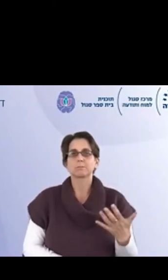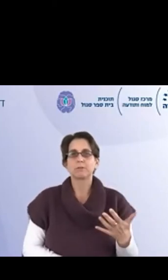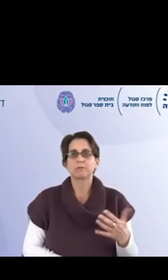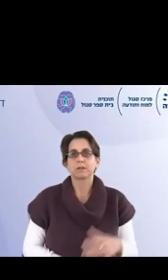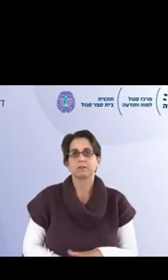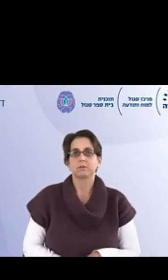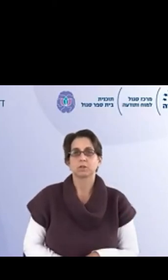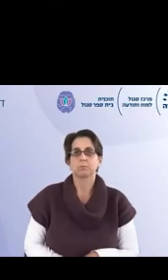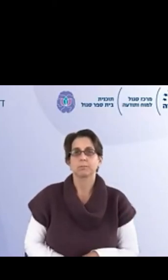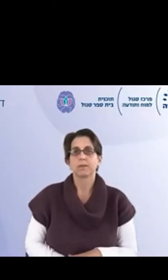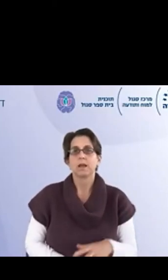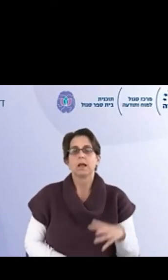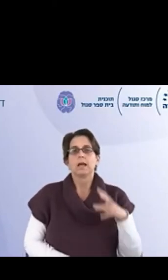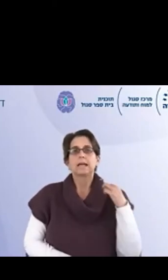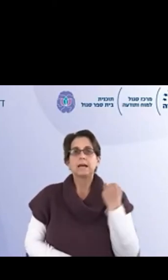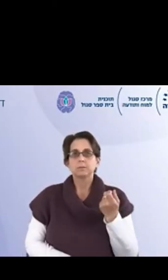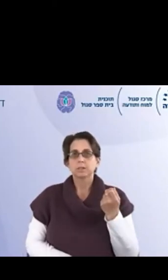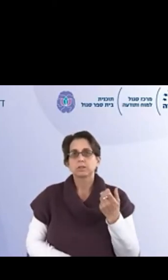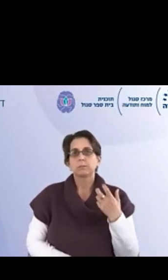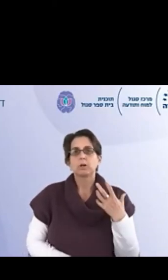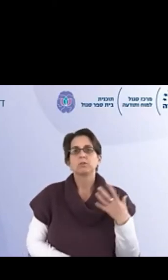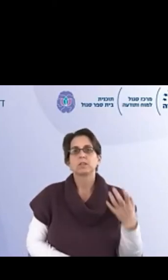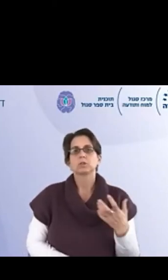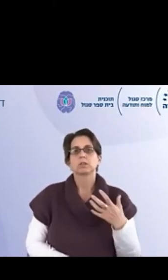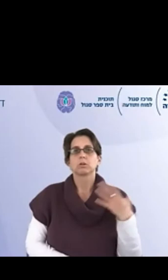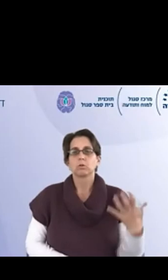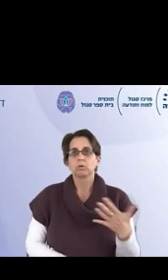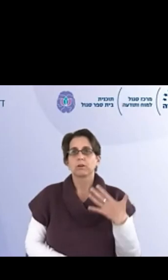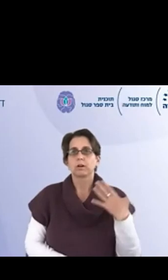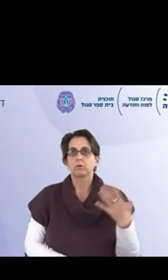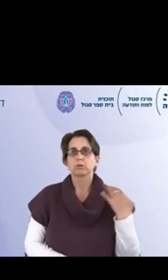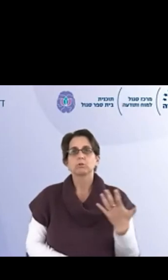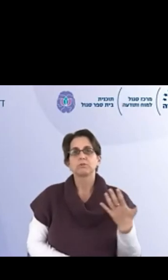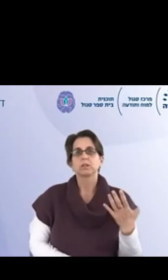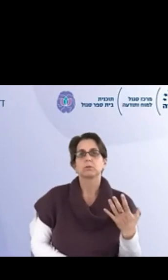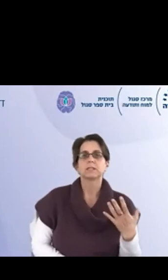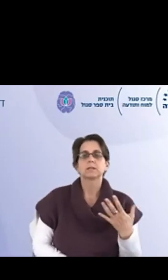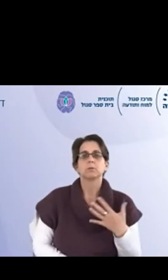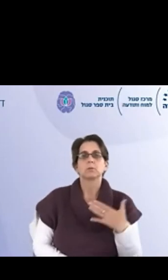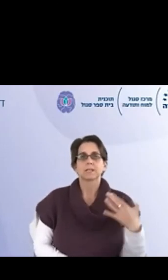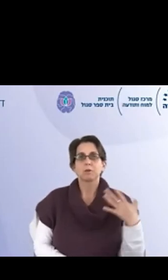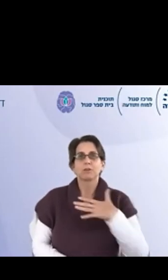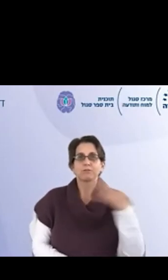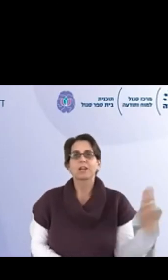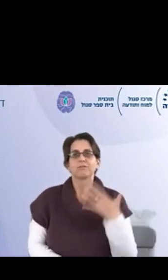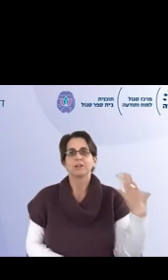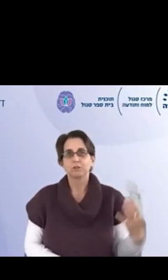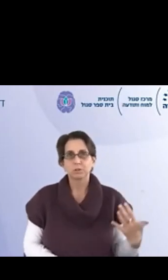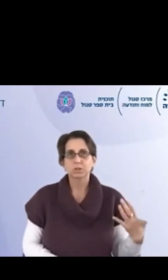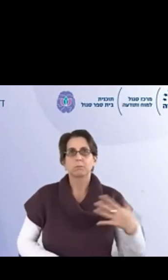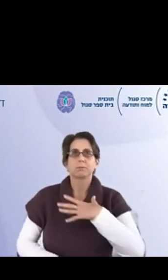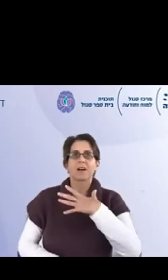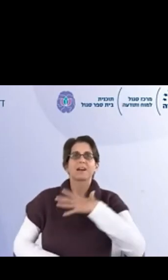מועטה של זמן ומשאבים יחד עם זאת אם אנחנו מבינים שהתרגול והאחרויות שהוא מביא איתו בעצם עוזרים לנו דווקא